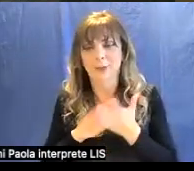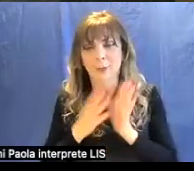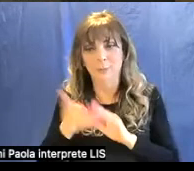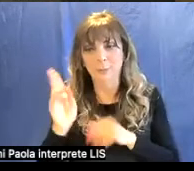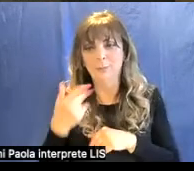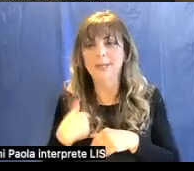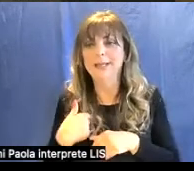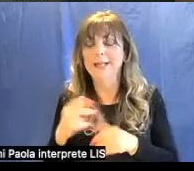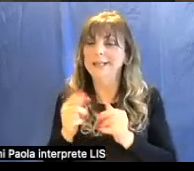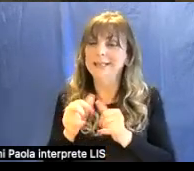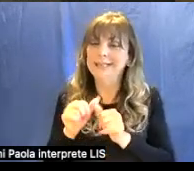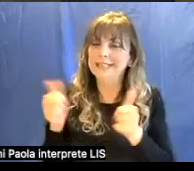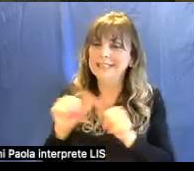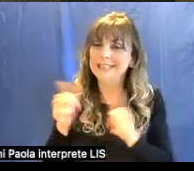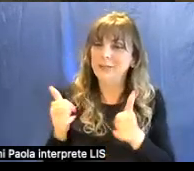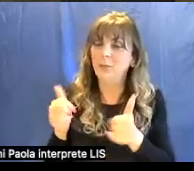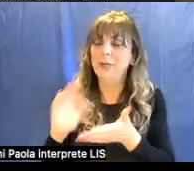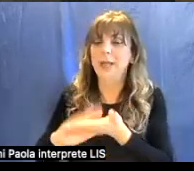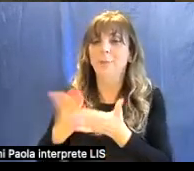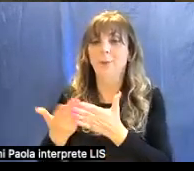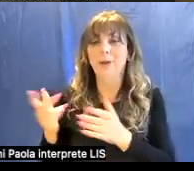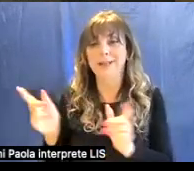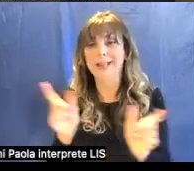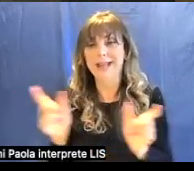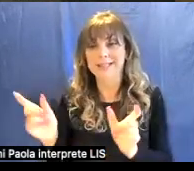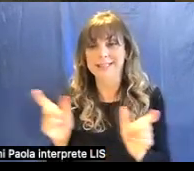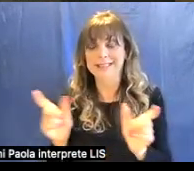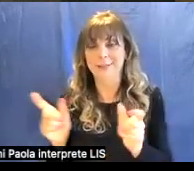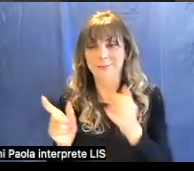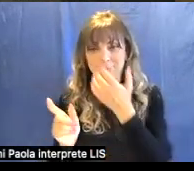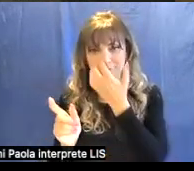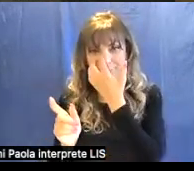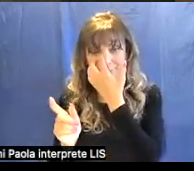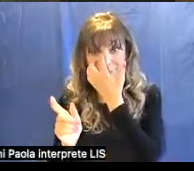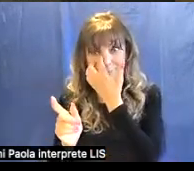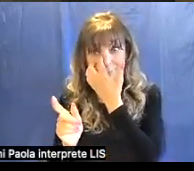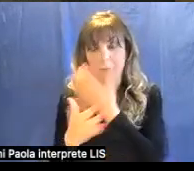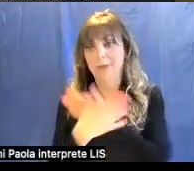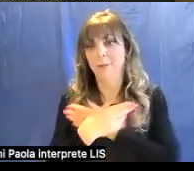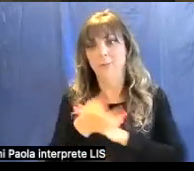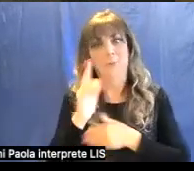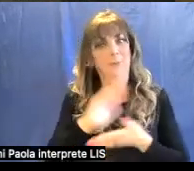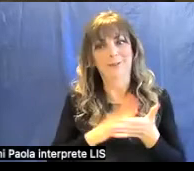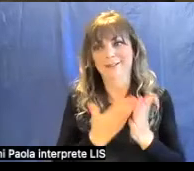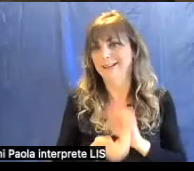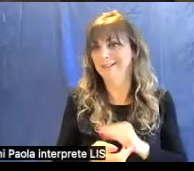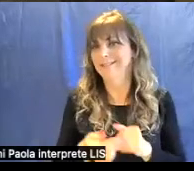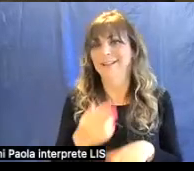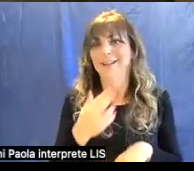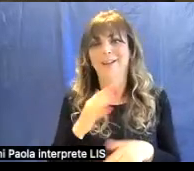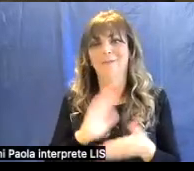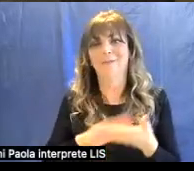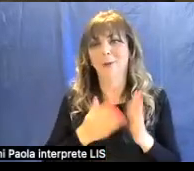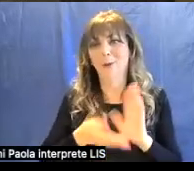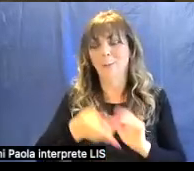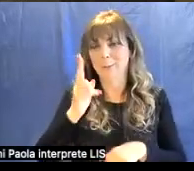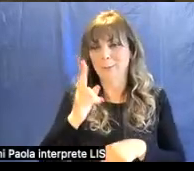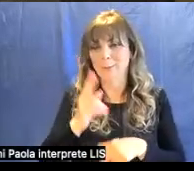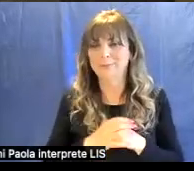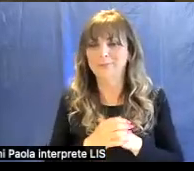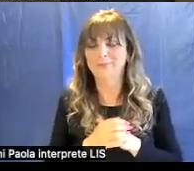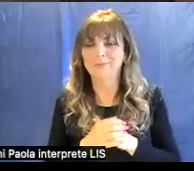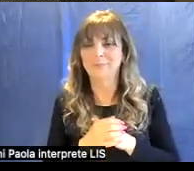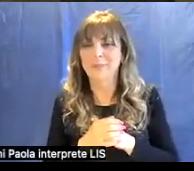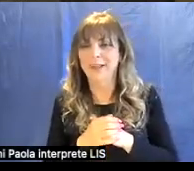distinguere in importanza la figura di Maria dagli altri personaggi quindi è tutto assolutamente